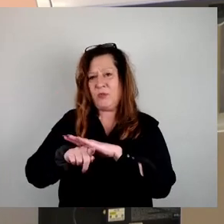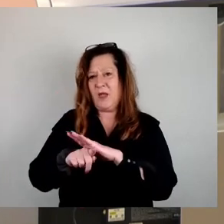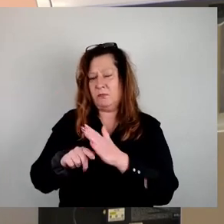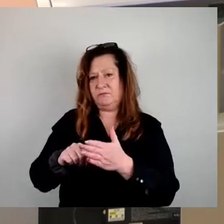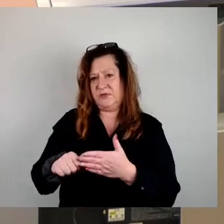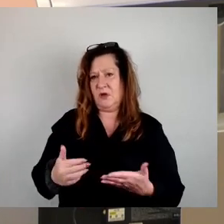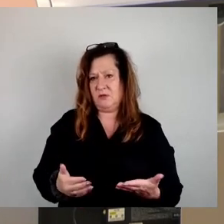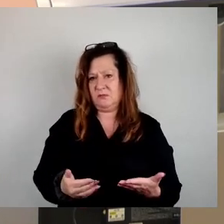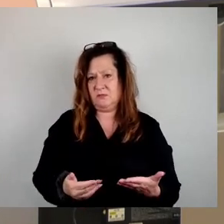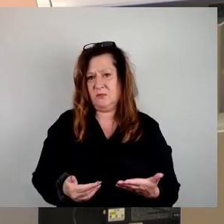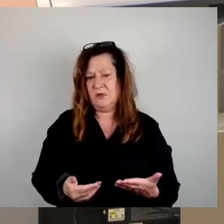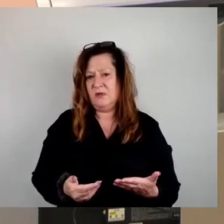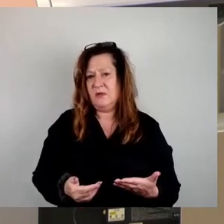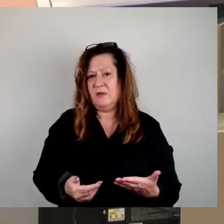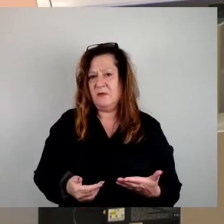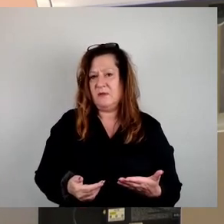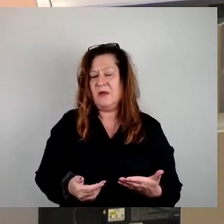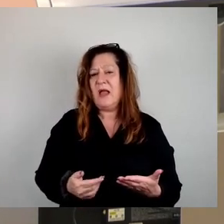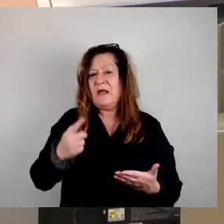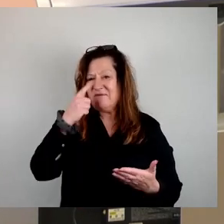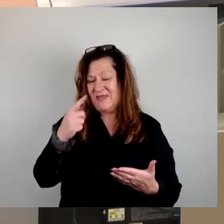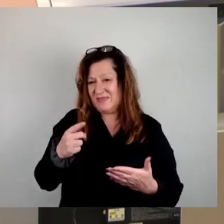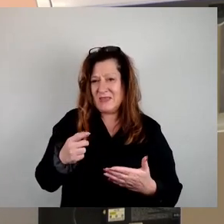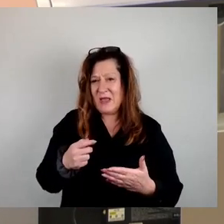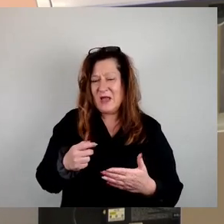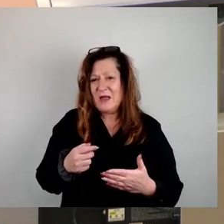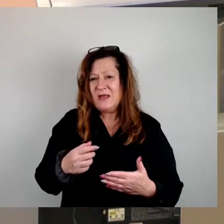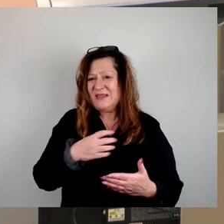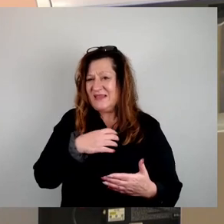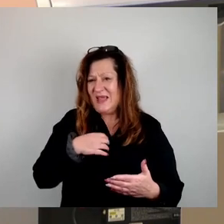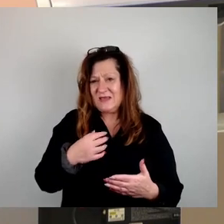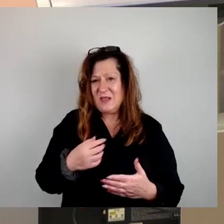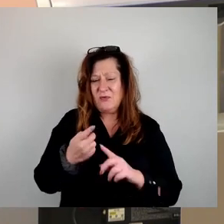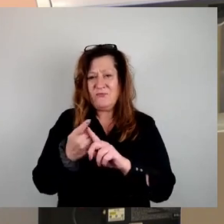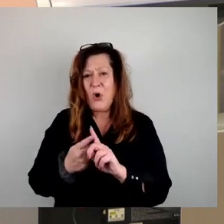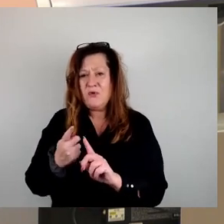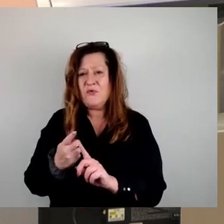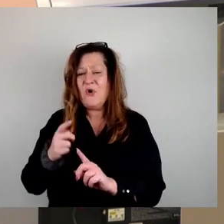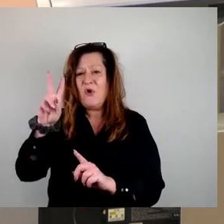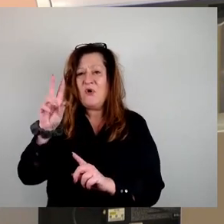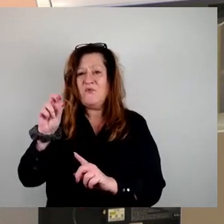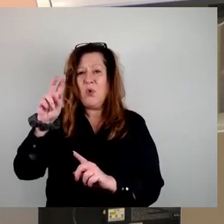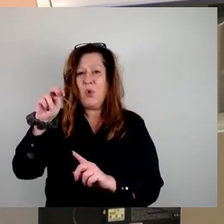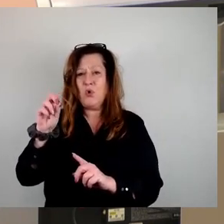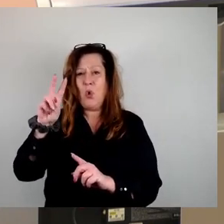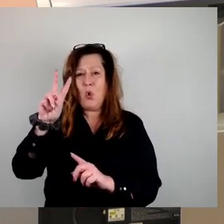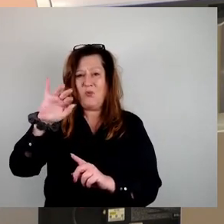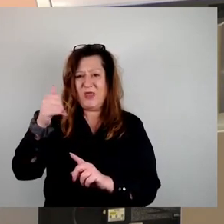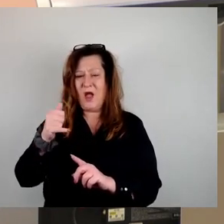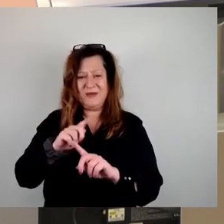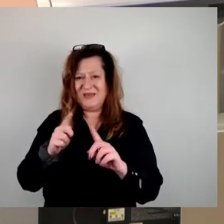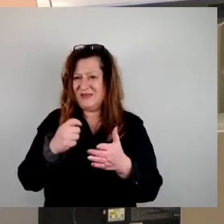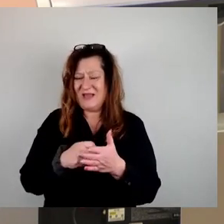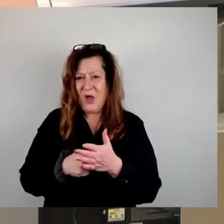Wohnungen von Vonovia nicht kauft, welche dann auf dem freien Markt angeboten werden, hat dies fatale Folgen für die Mieterinnen und Mieter.